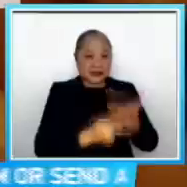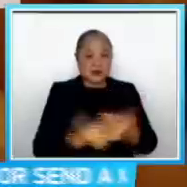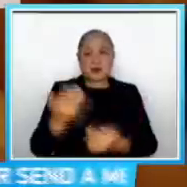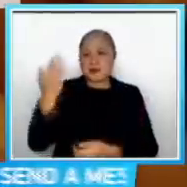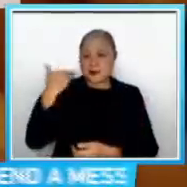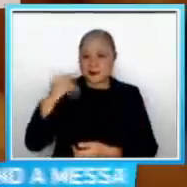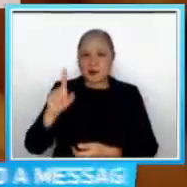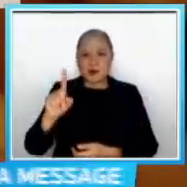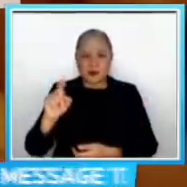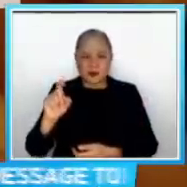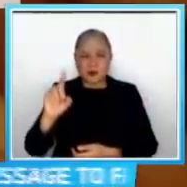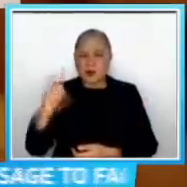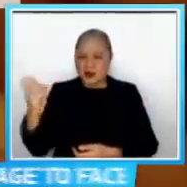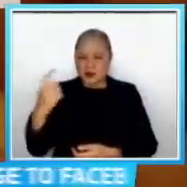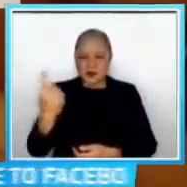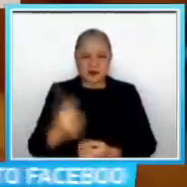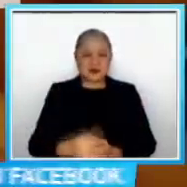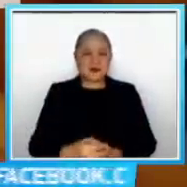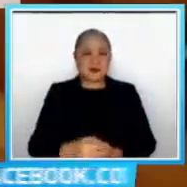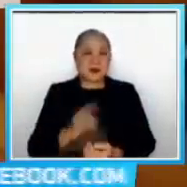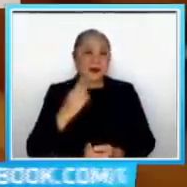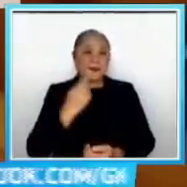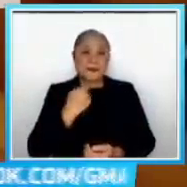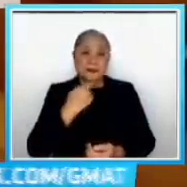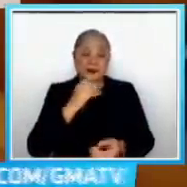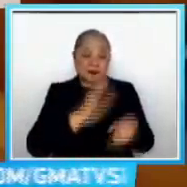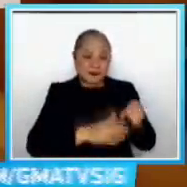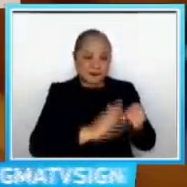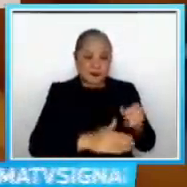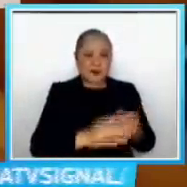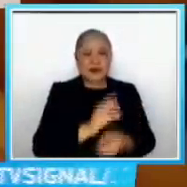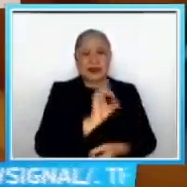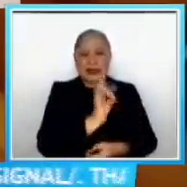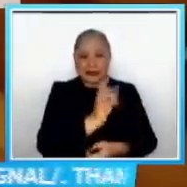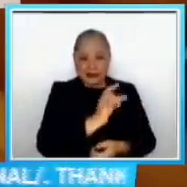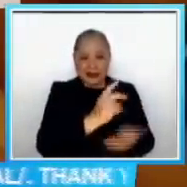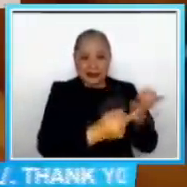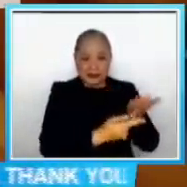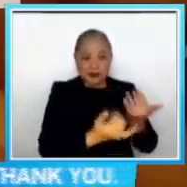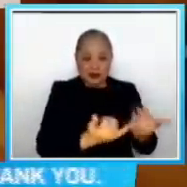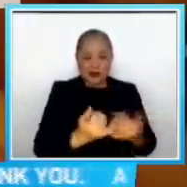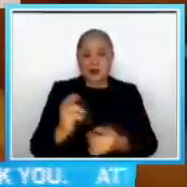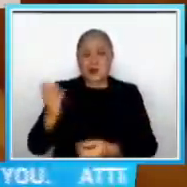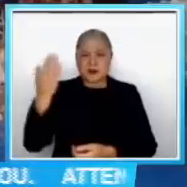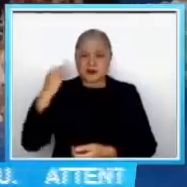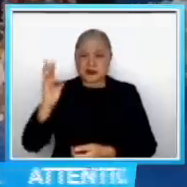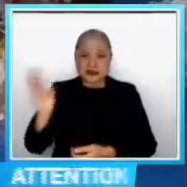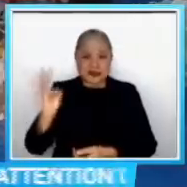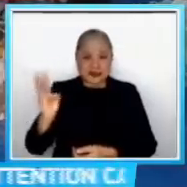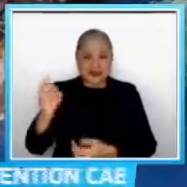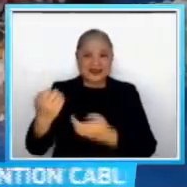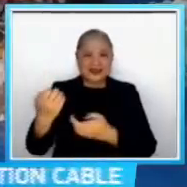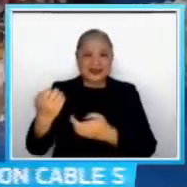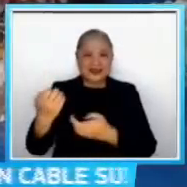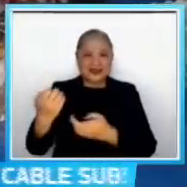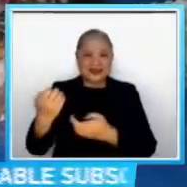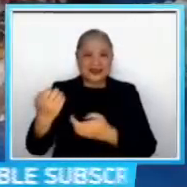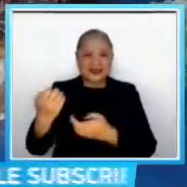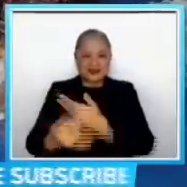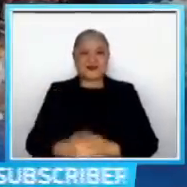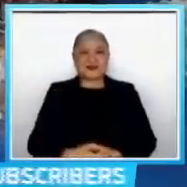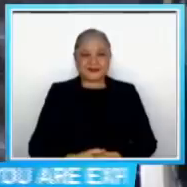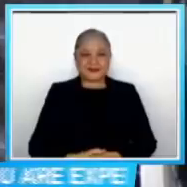lang Ang kamatis naman, 80 pesos per kilo Na dati naman ay 60 lang ang kada kilo May Bermudez,